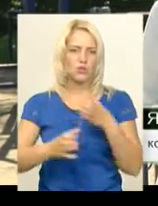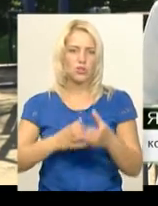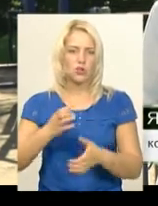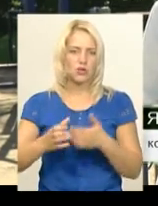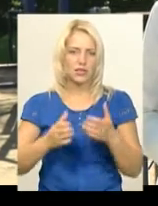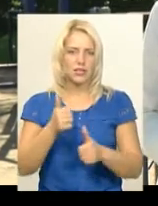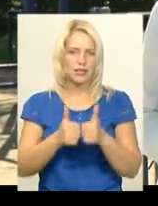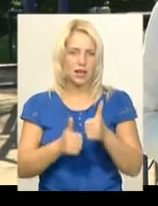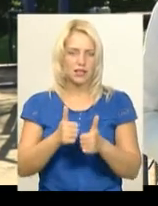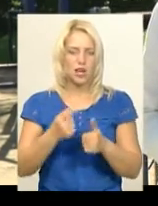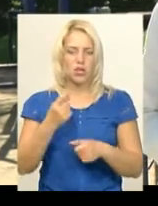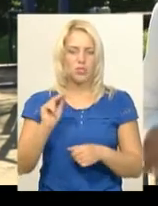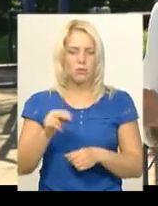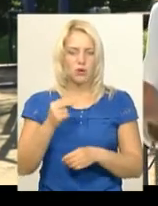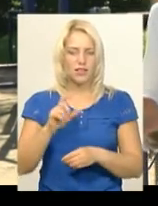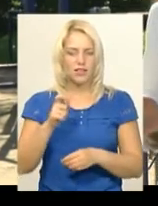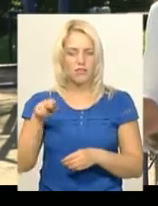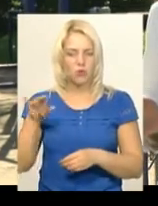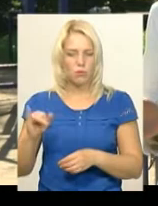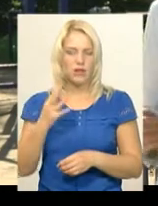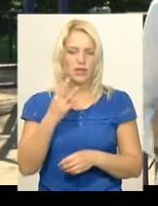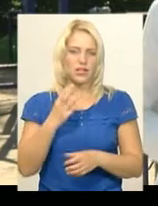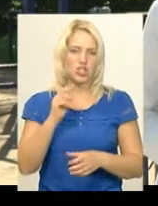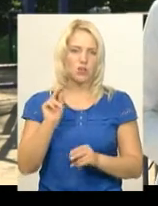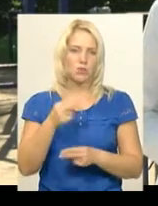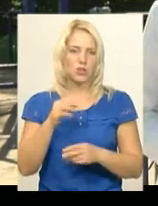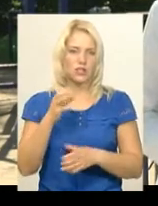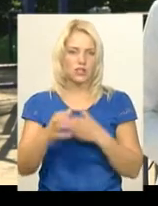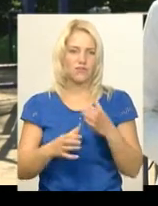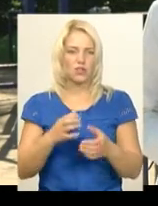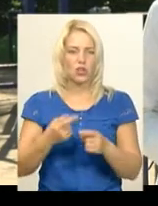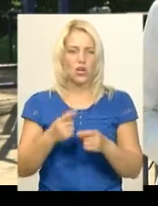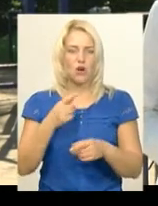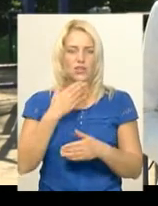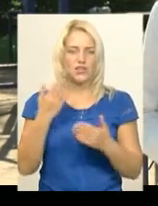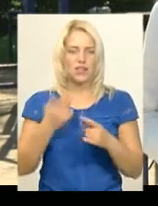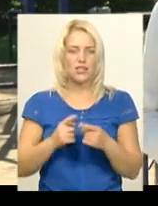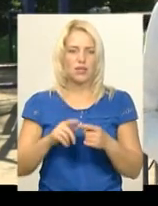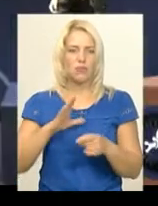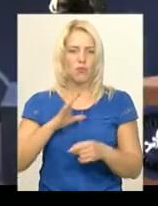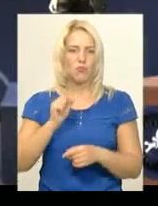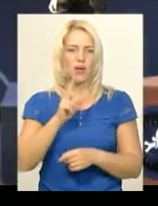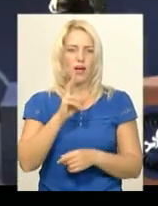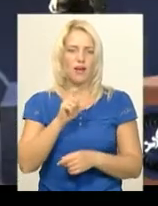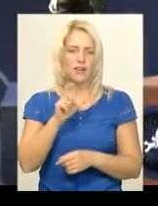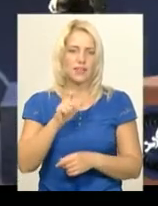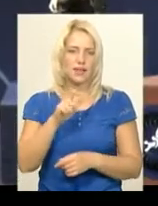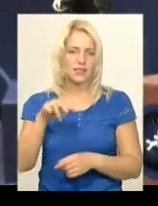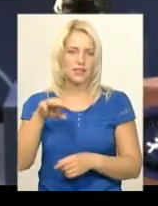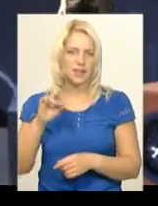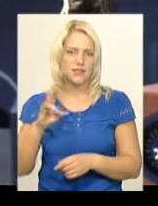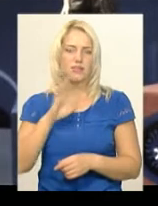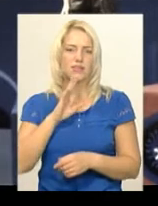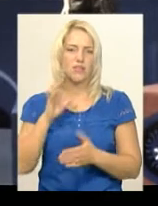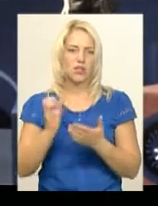стартах – одному чемпіонаті Європи і трьох чемпіонатах світу. Останній з них відбувся тиждень тому в Казахстані. Там хмельничанка виграла два